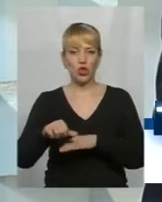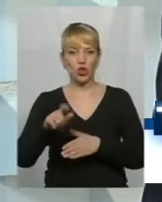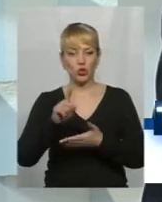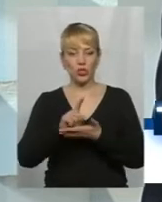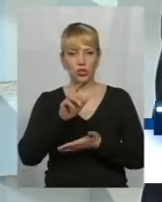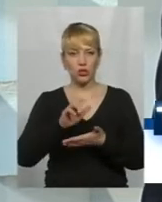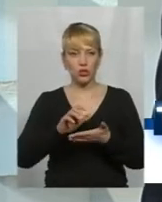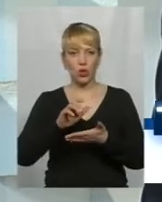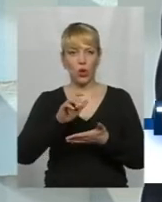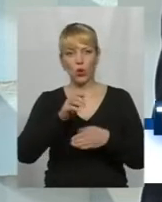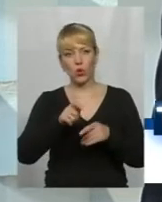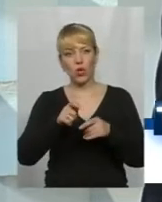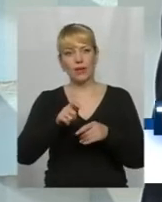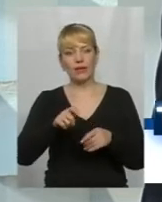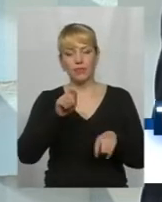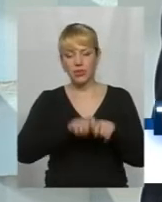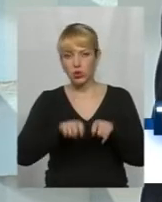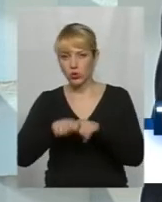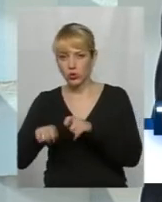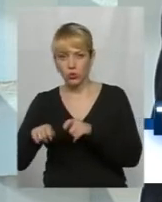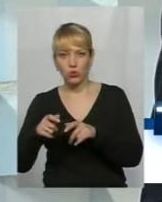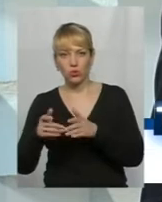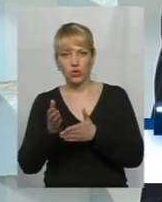контроль за розмитненням.